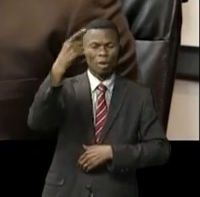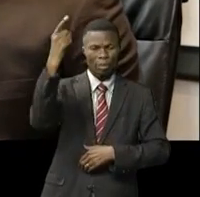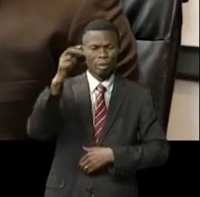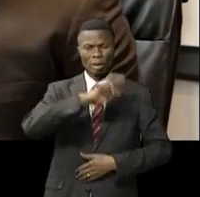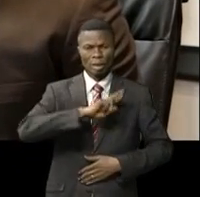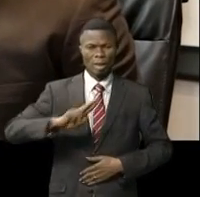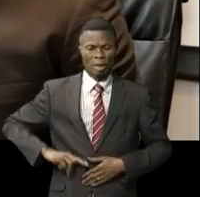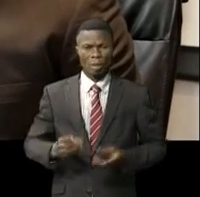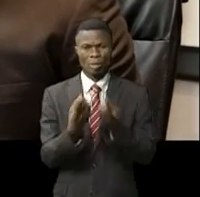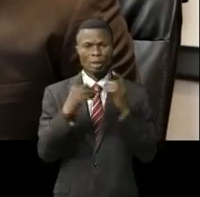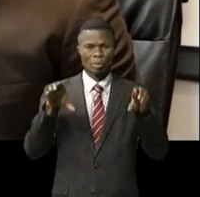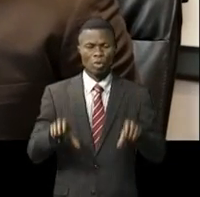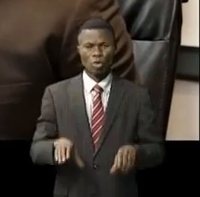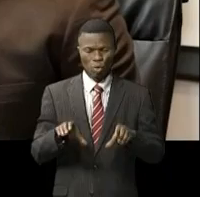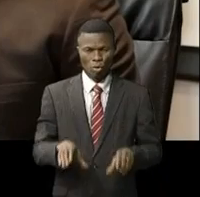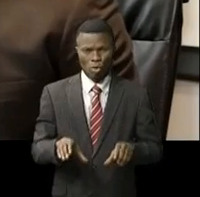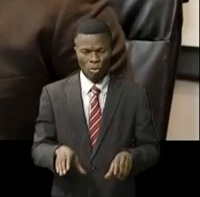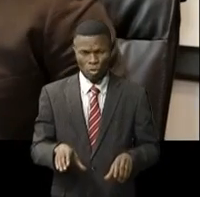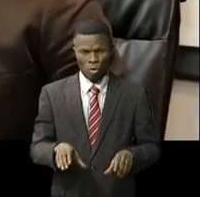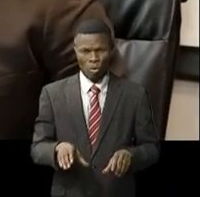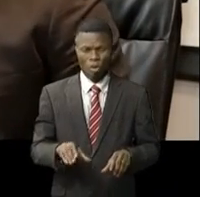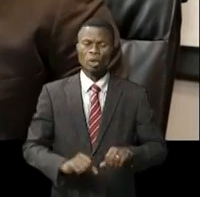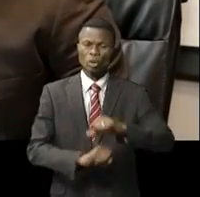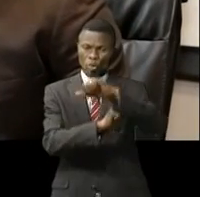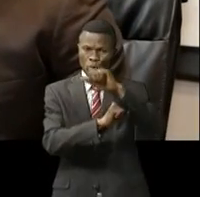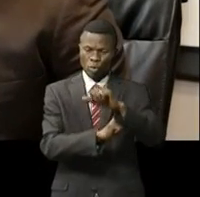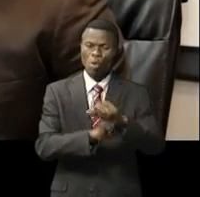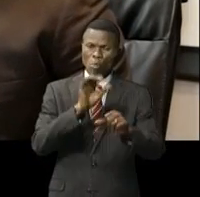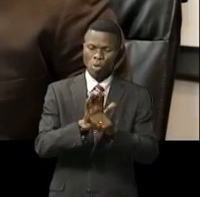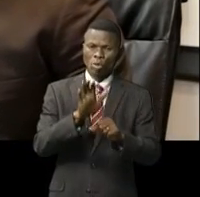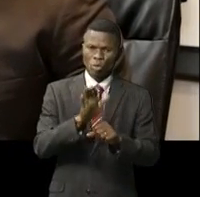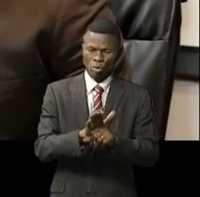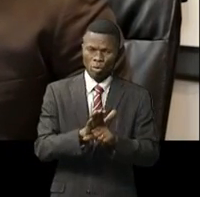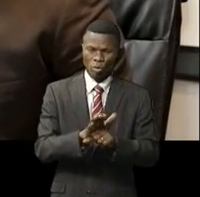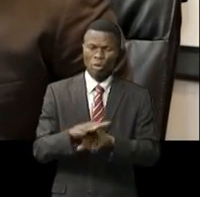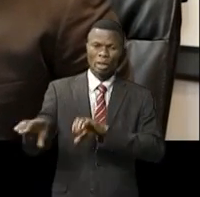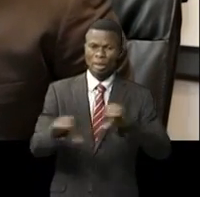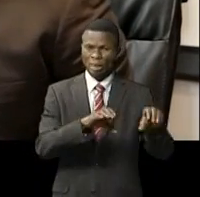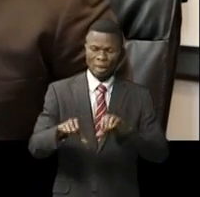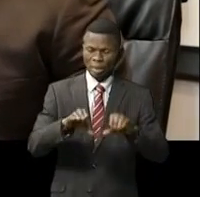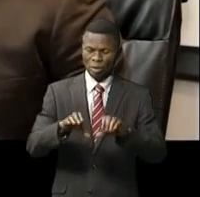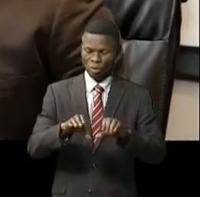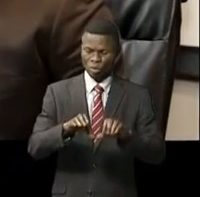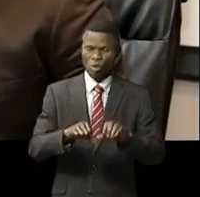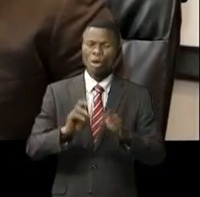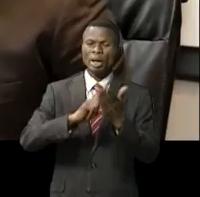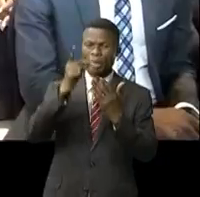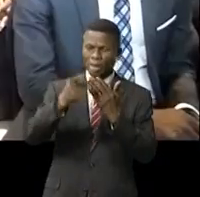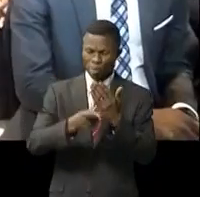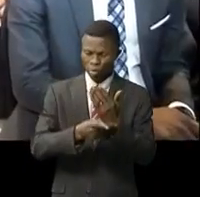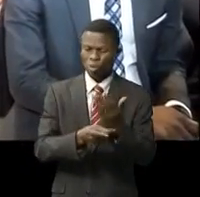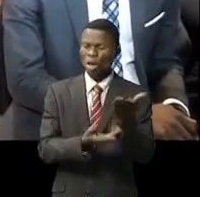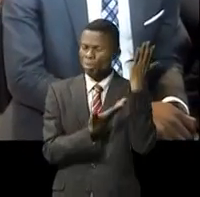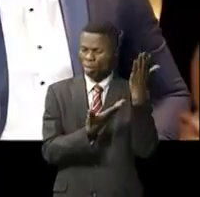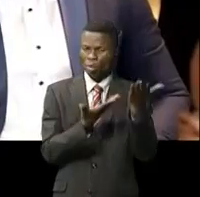République démocratique du Congo soutient activement les actions de cet important réseau africain.